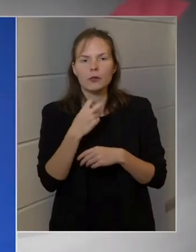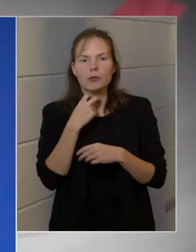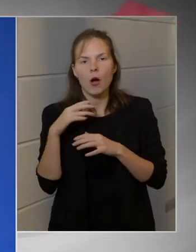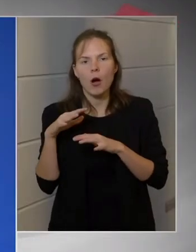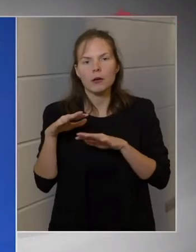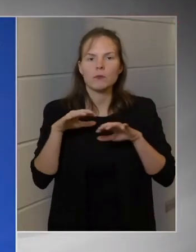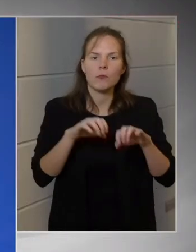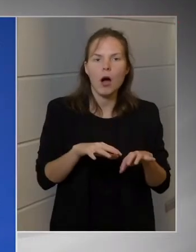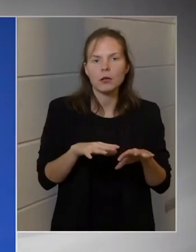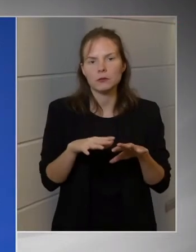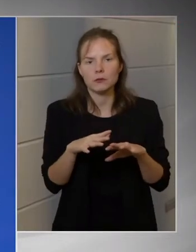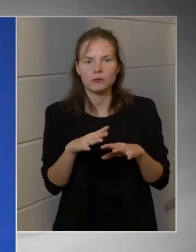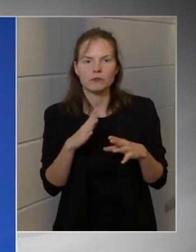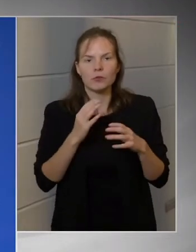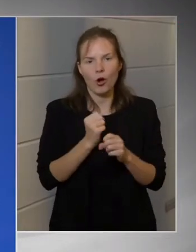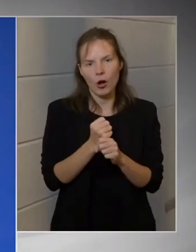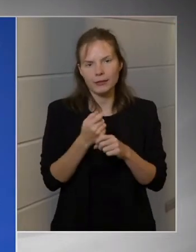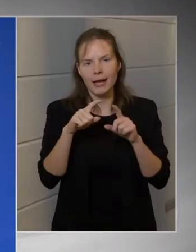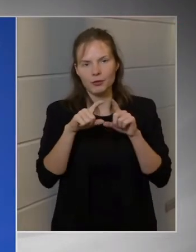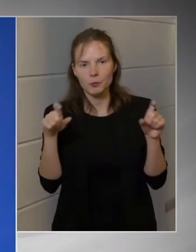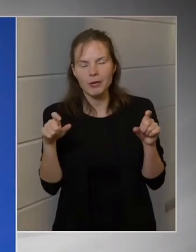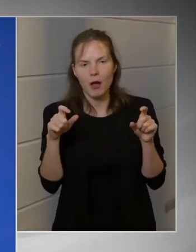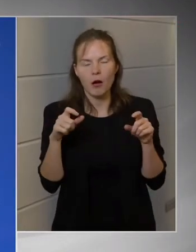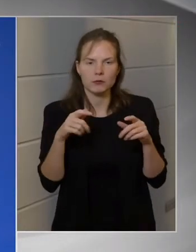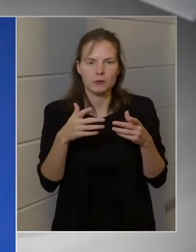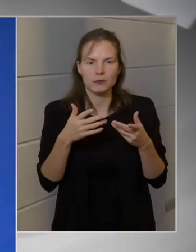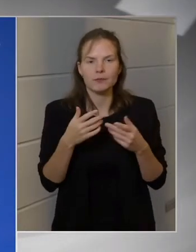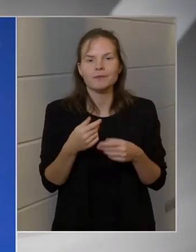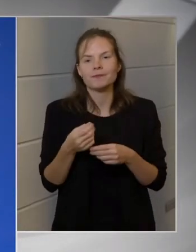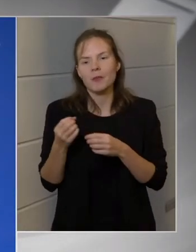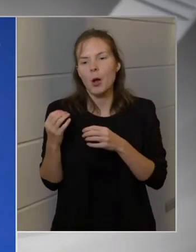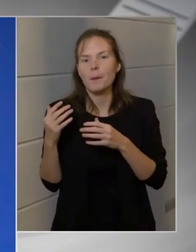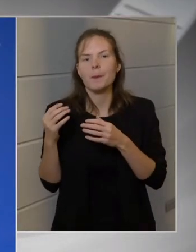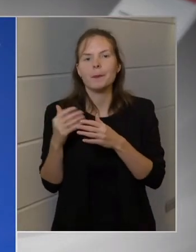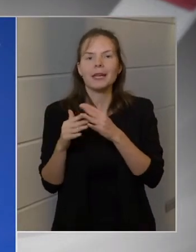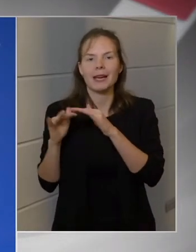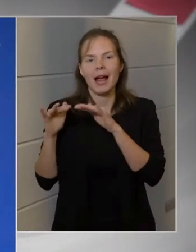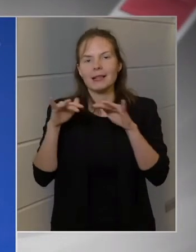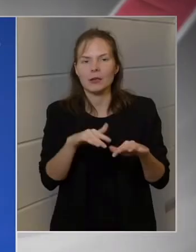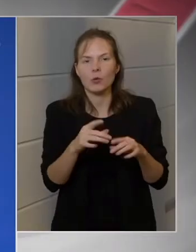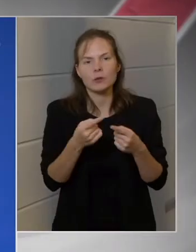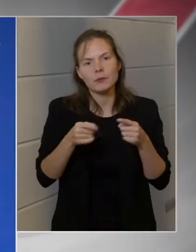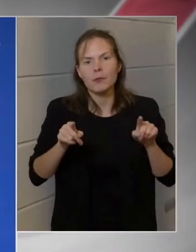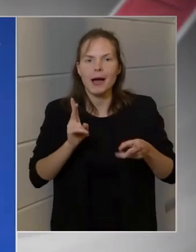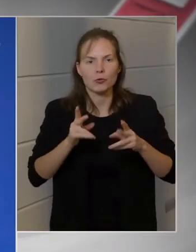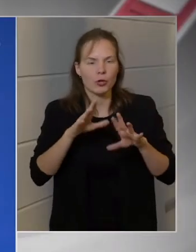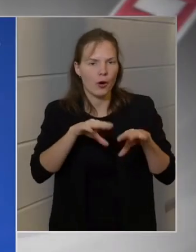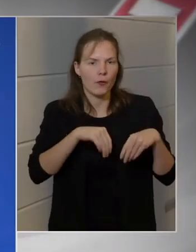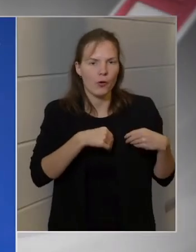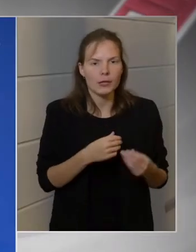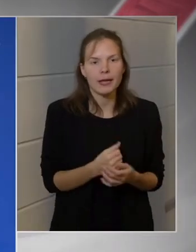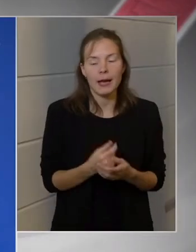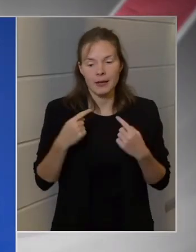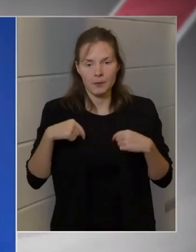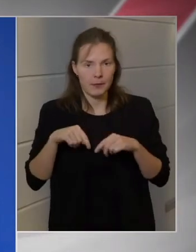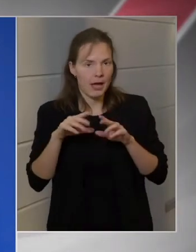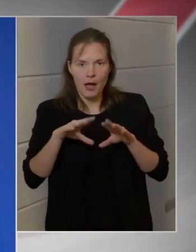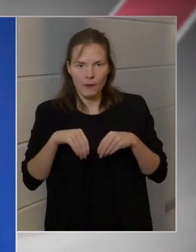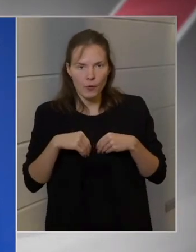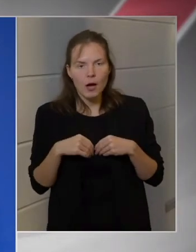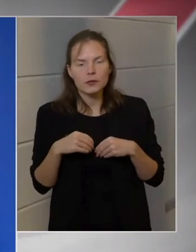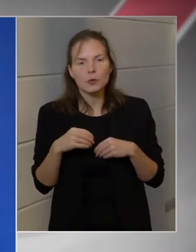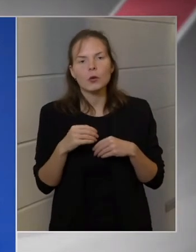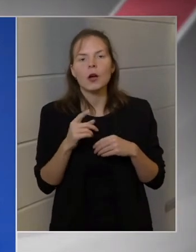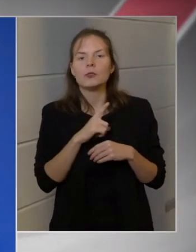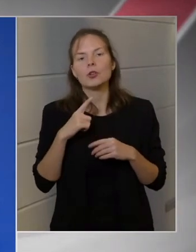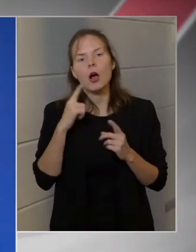hagyaték is az, hogy a migrációhoz másként viszonyulnak. Ezeket mi mind elfogadjuk, úgy gondoljuk, hogy a bizottságnak nem kell ebbe beleszólni, mert